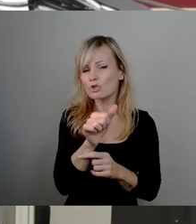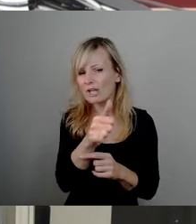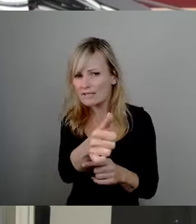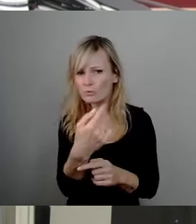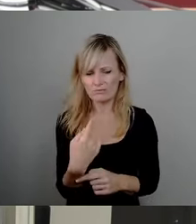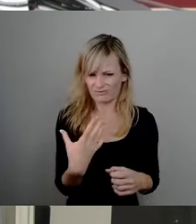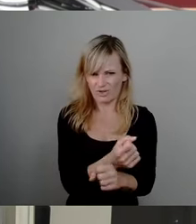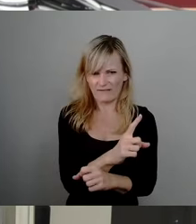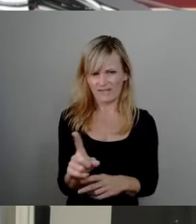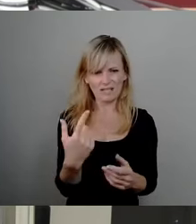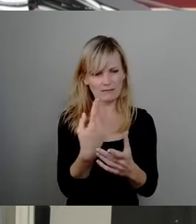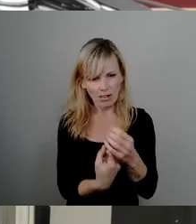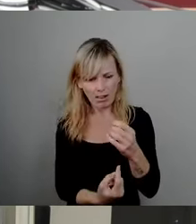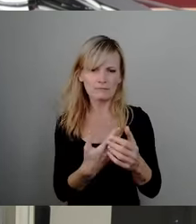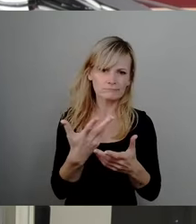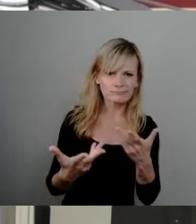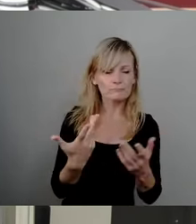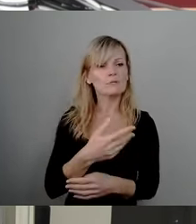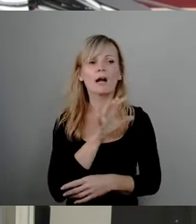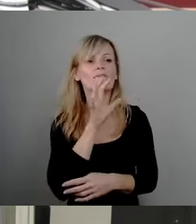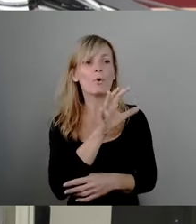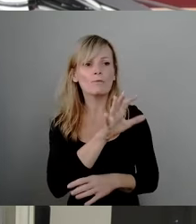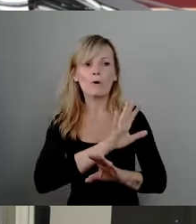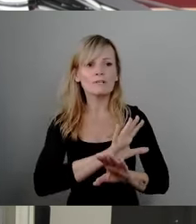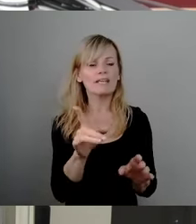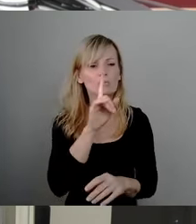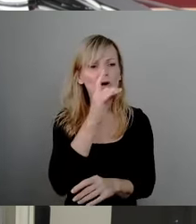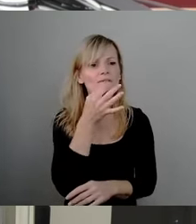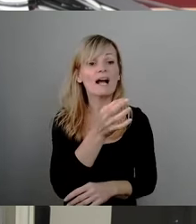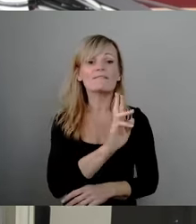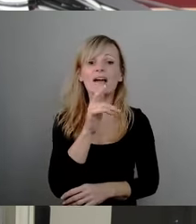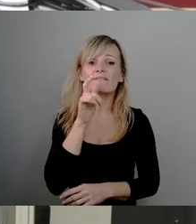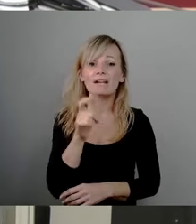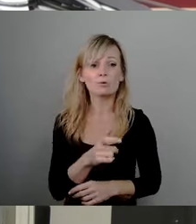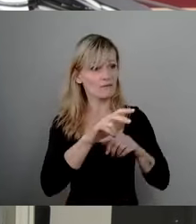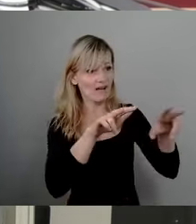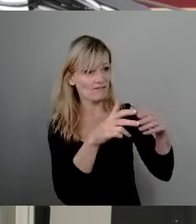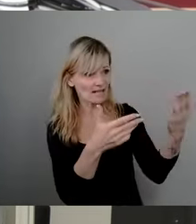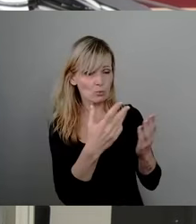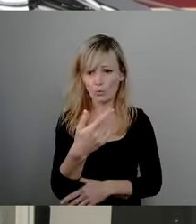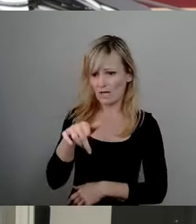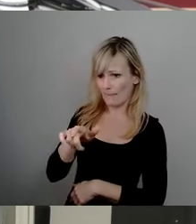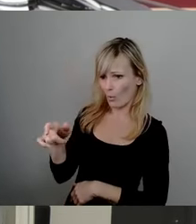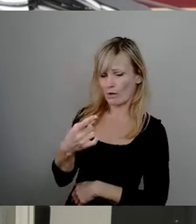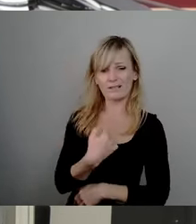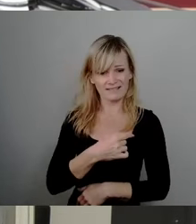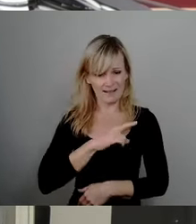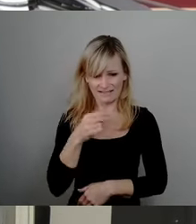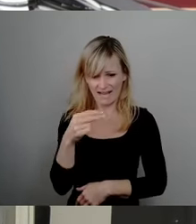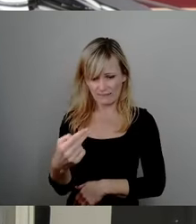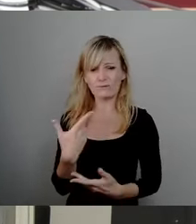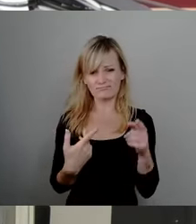Reihe bekommen hat? Kein Vorwurf. Der Bürger oder ist es die Verwaltung? Ich beantworte es natürlich auch, die Verwaltung. Das heißt,